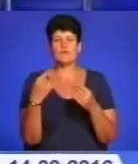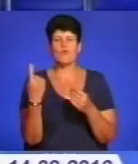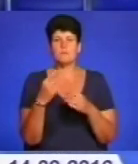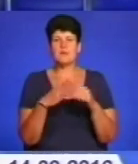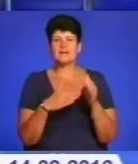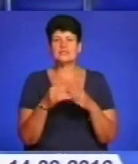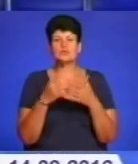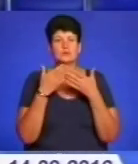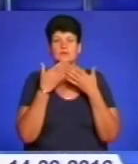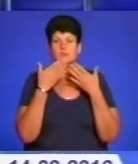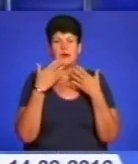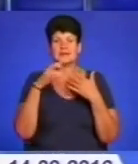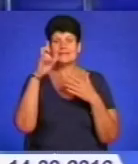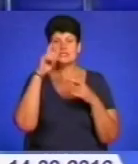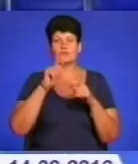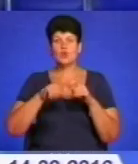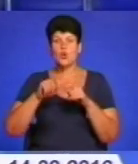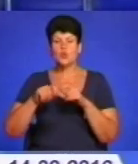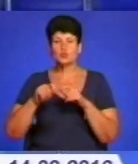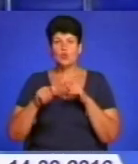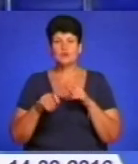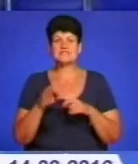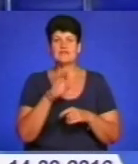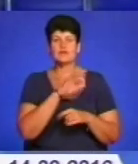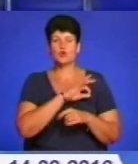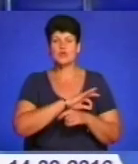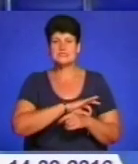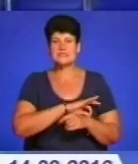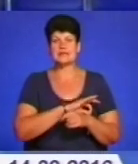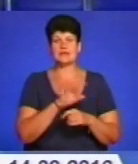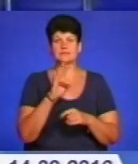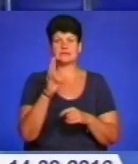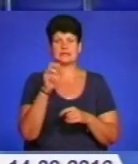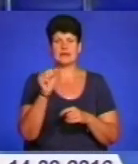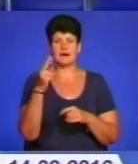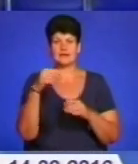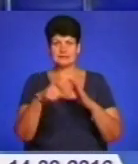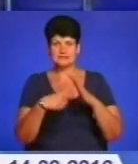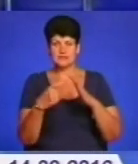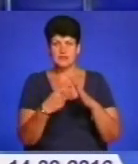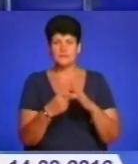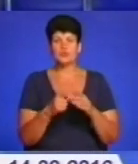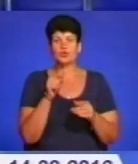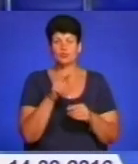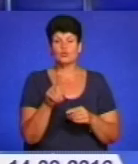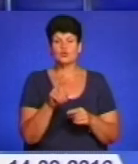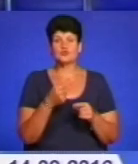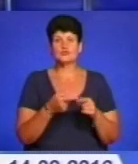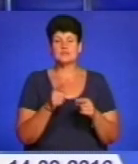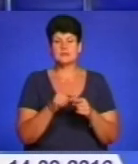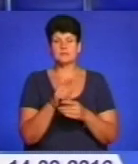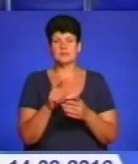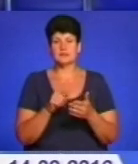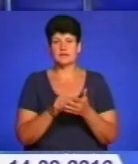практично відсутній державний контроль за використанням надр у зв'язку з тим, що повноваження щодо цього питання надані лише